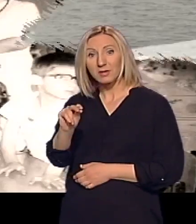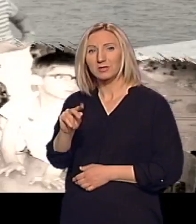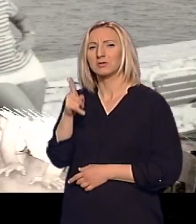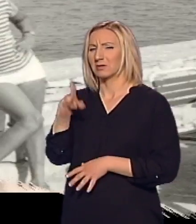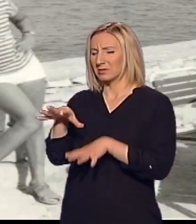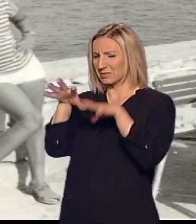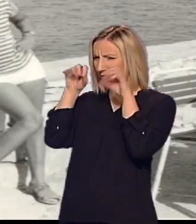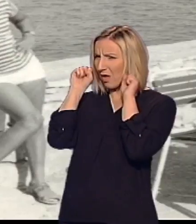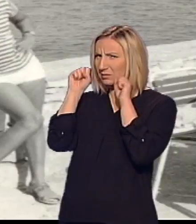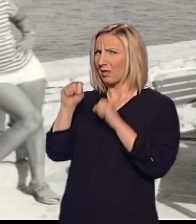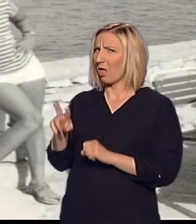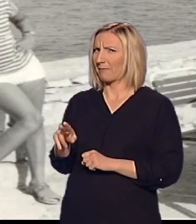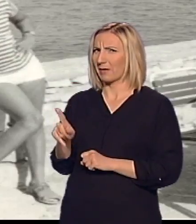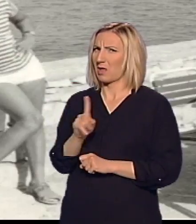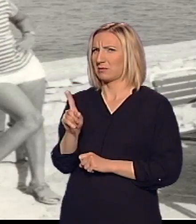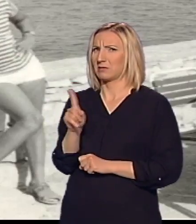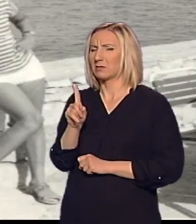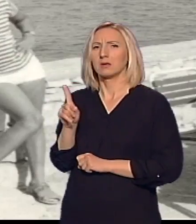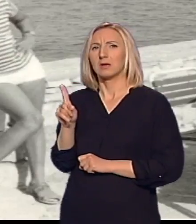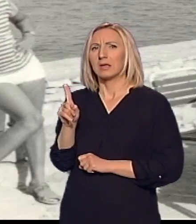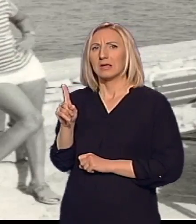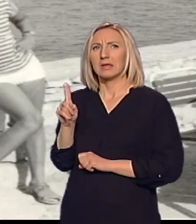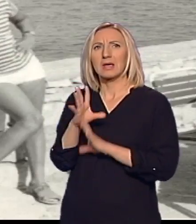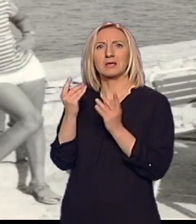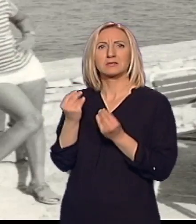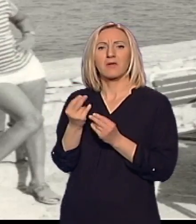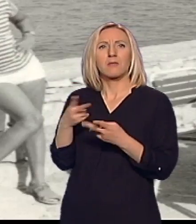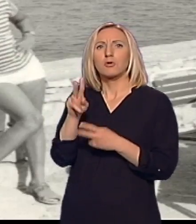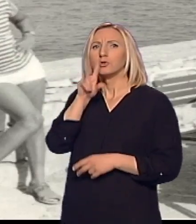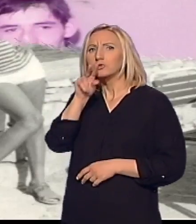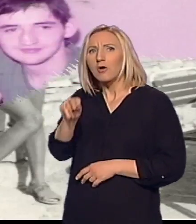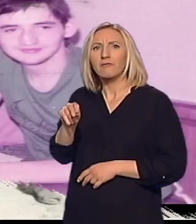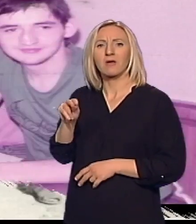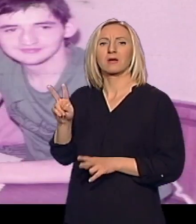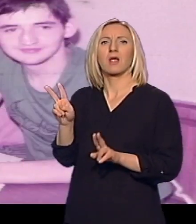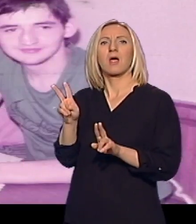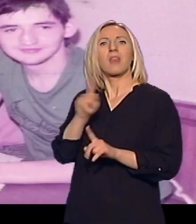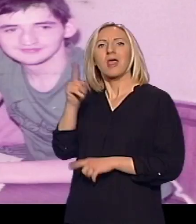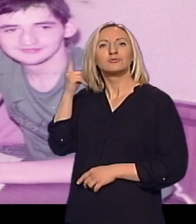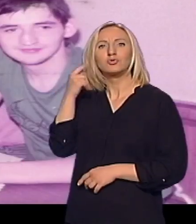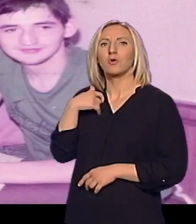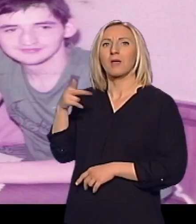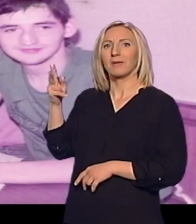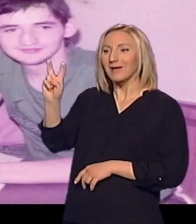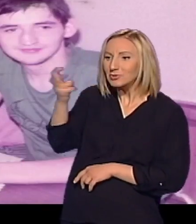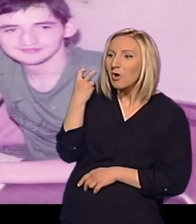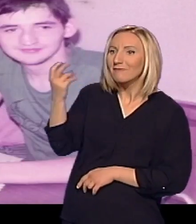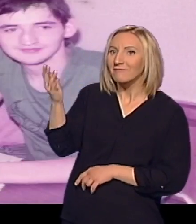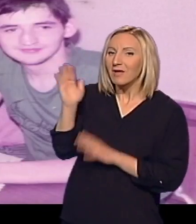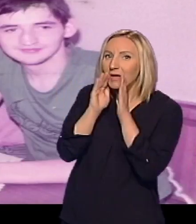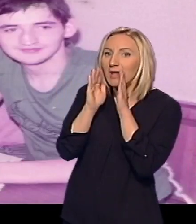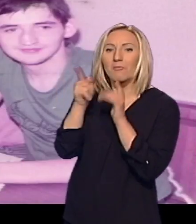njega nešto nije onako kako treba, ne izgovara, ne čuje, zovemo ga, ne čuje i sve to.